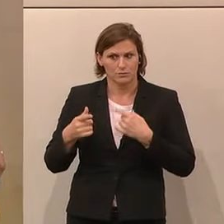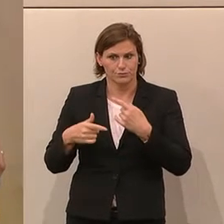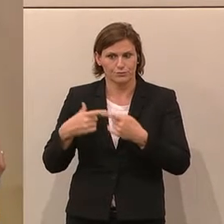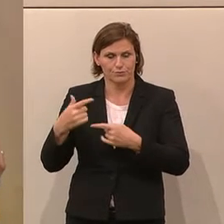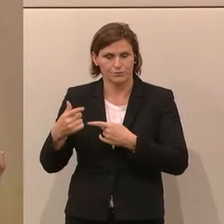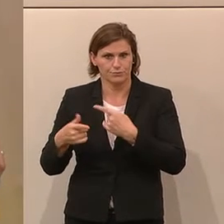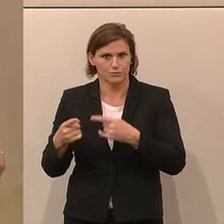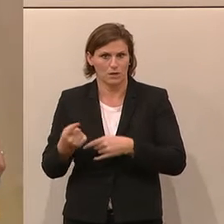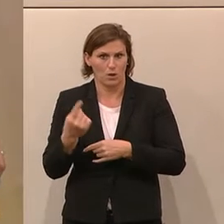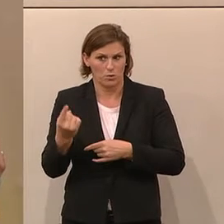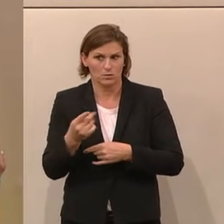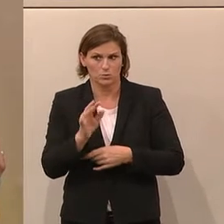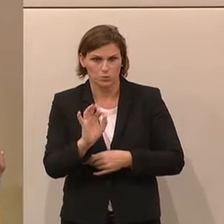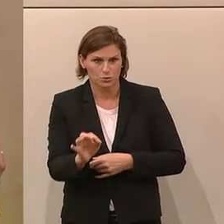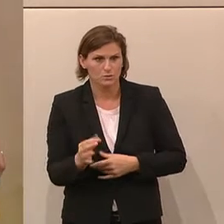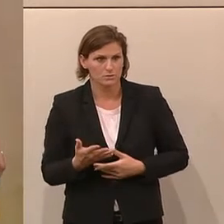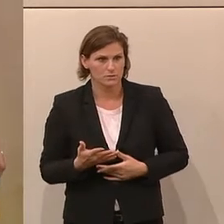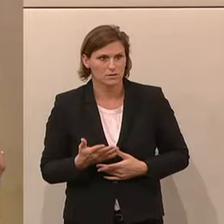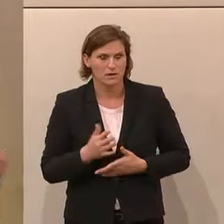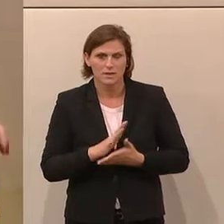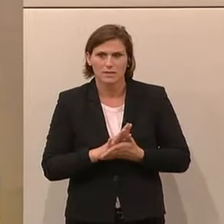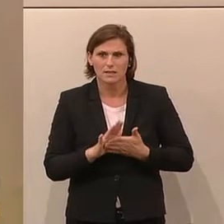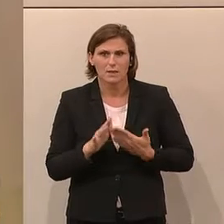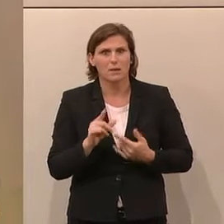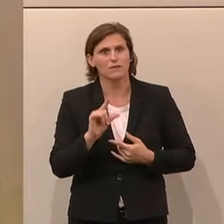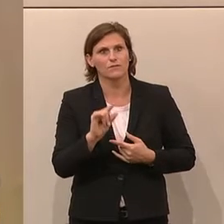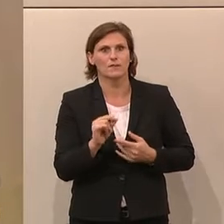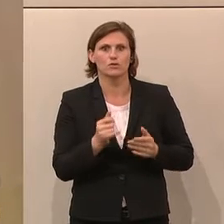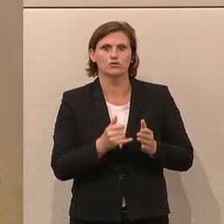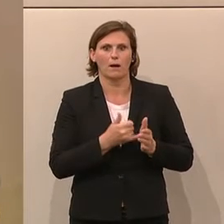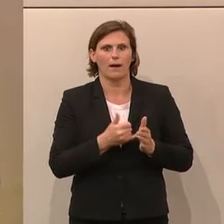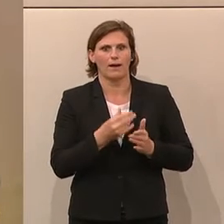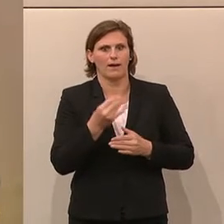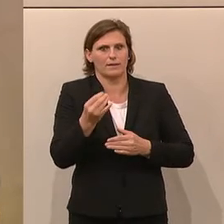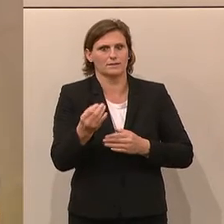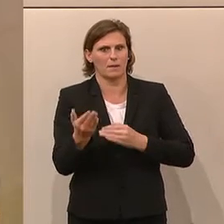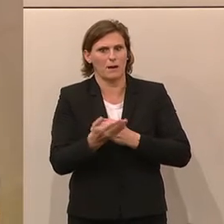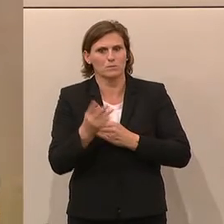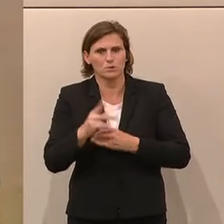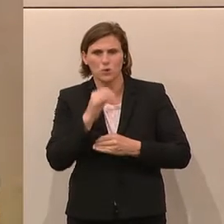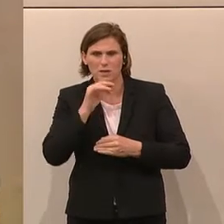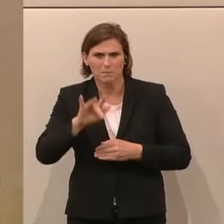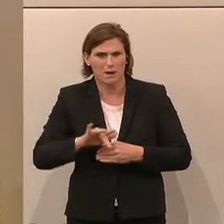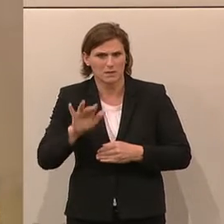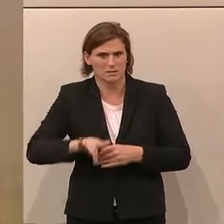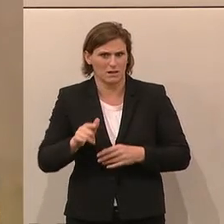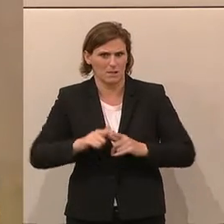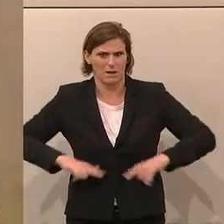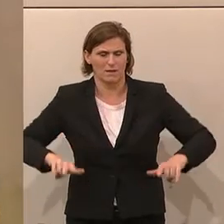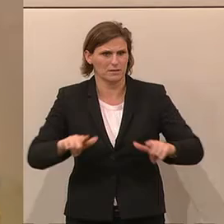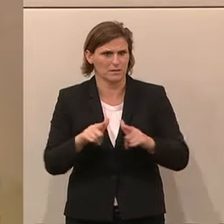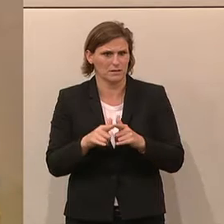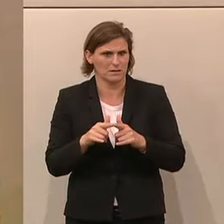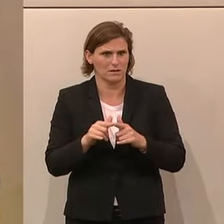Darin sind Sie wirklich gut. Niemand bezieht Mindestsicherung aus Jux und Tollerei, aber Armut sollte keinen Platz haben in unserem Land.